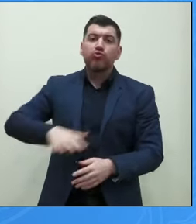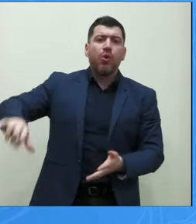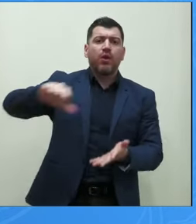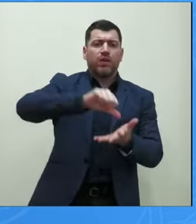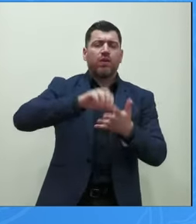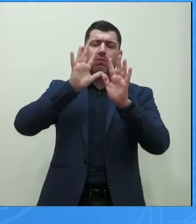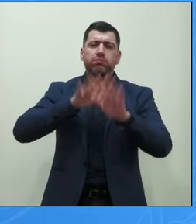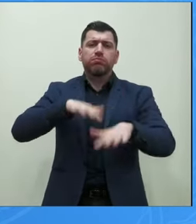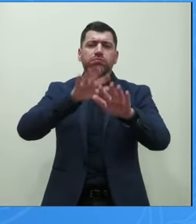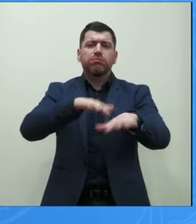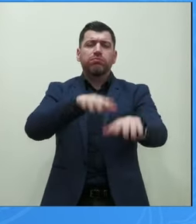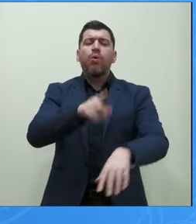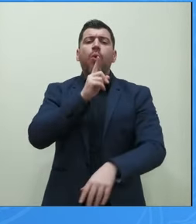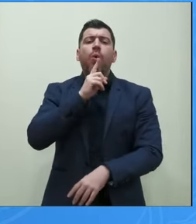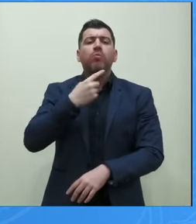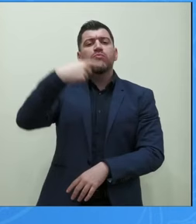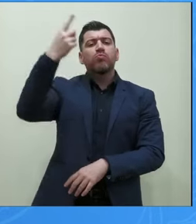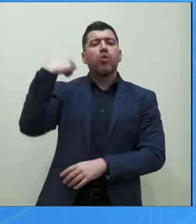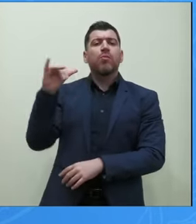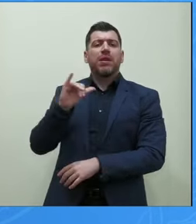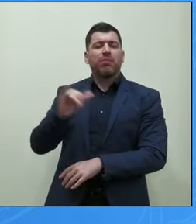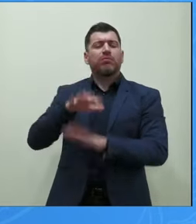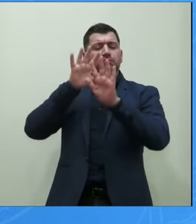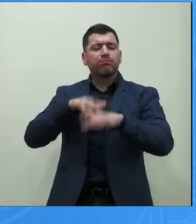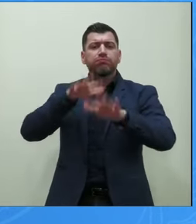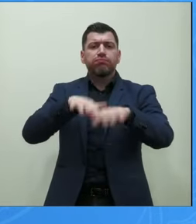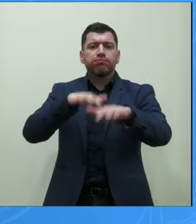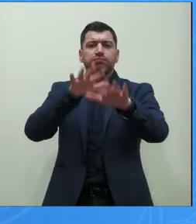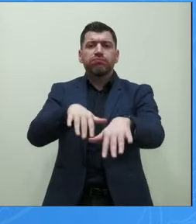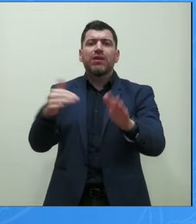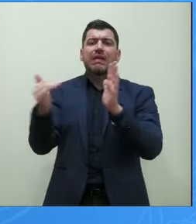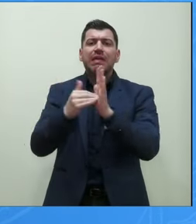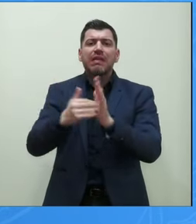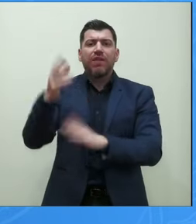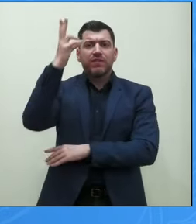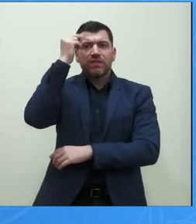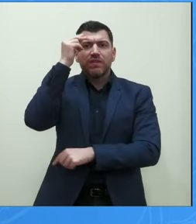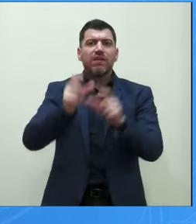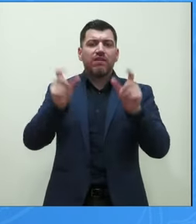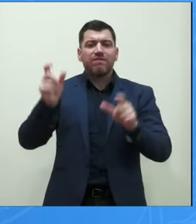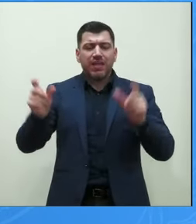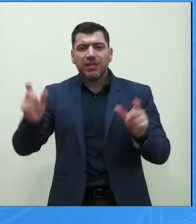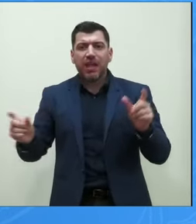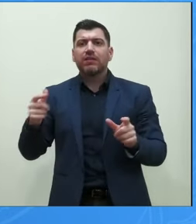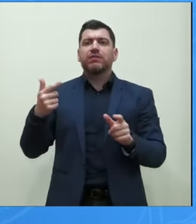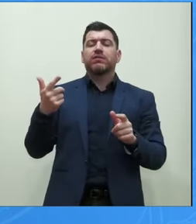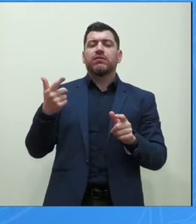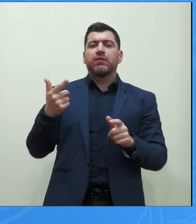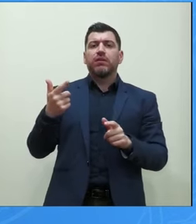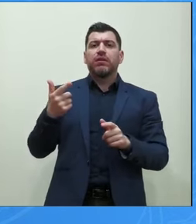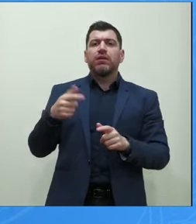όπως βούλιαξε και την προηγούμενη Πέμπτη από χιλιάδες φοιτητές, μαθητές, εκπαιδευτικούς